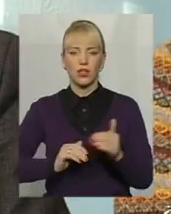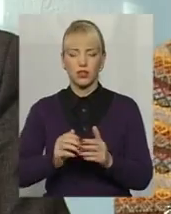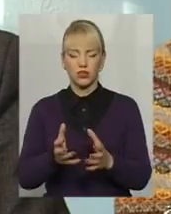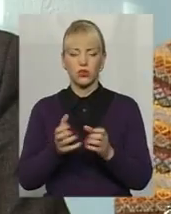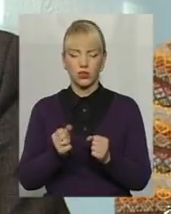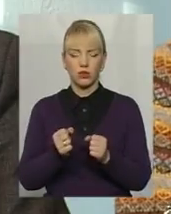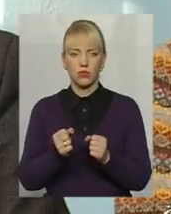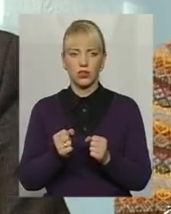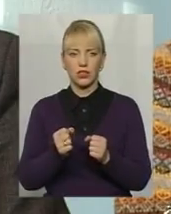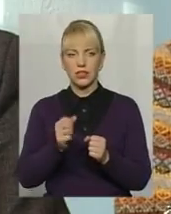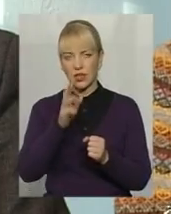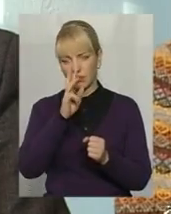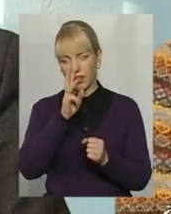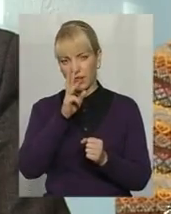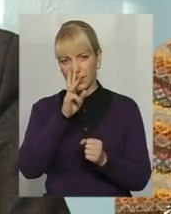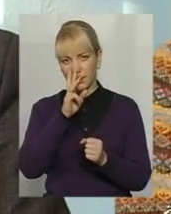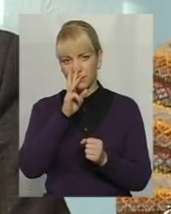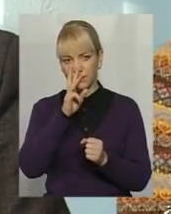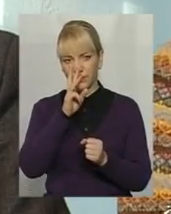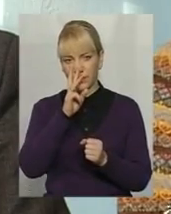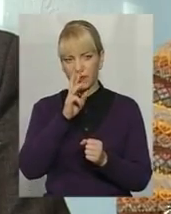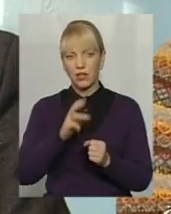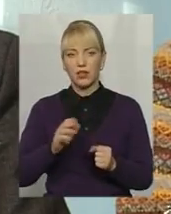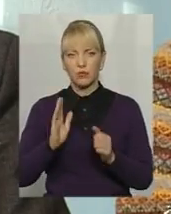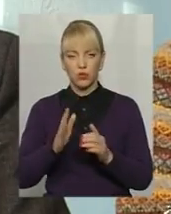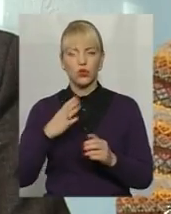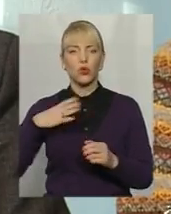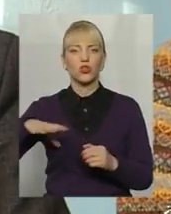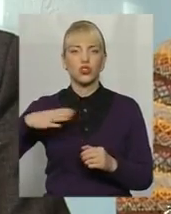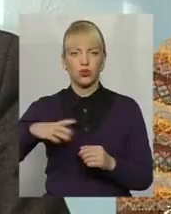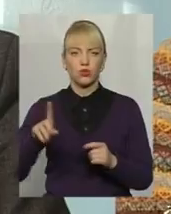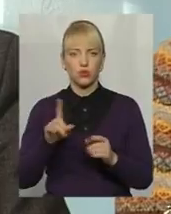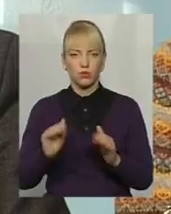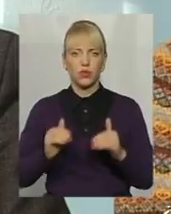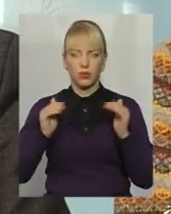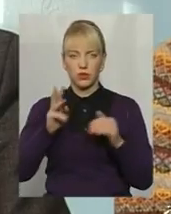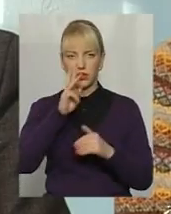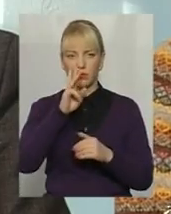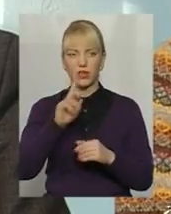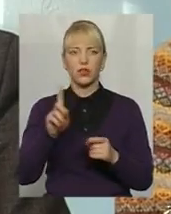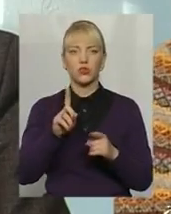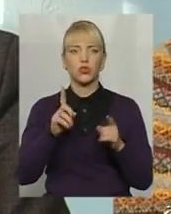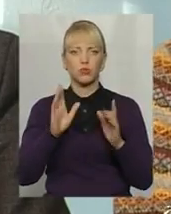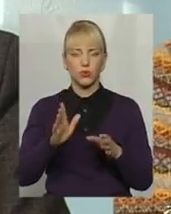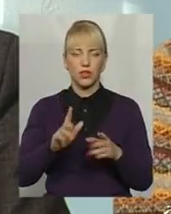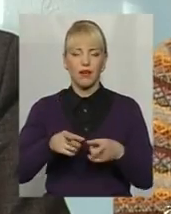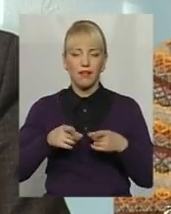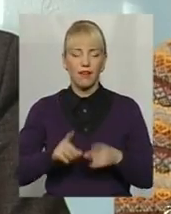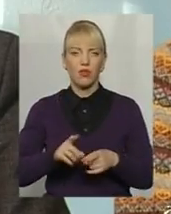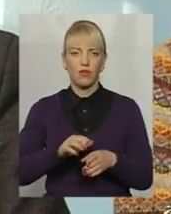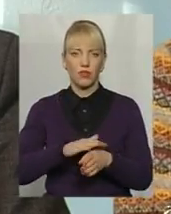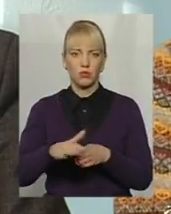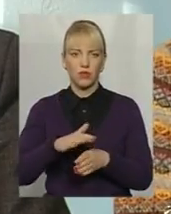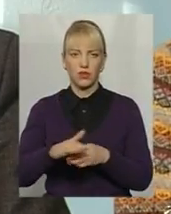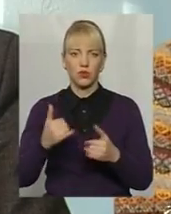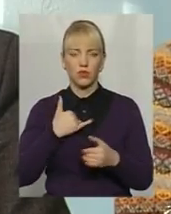підняття доходів у вигляді заробітної плати в зв'язку з прийняттям даного закону. Але що ж реально буде відбуватись? У нас